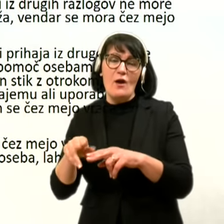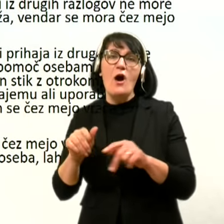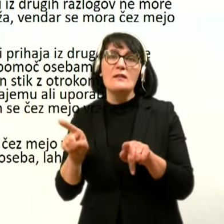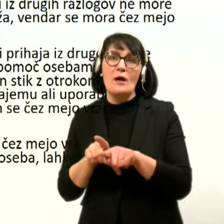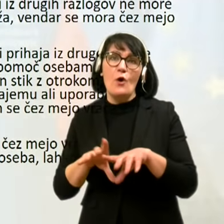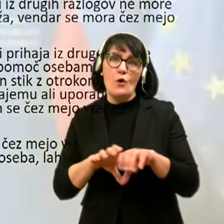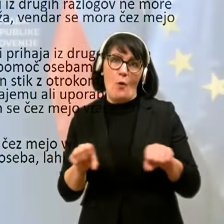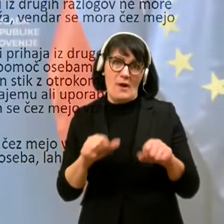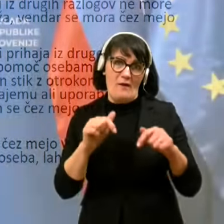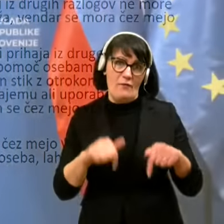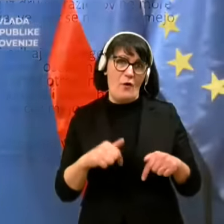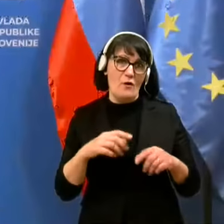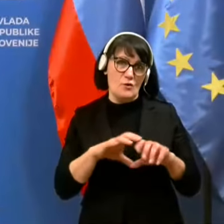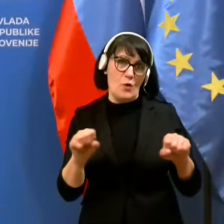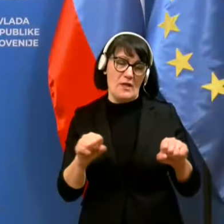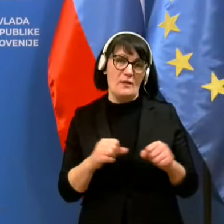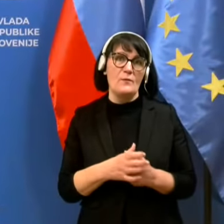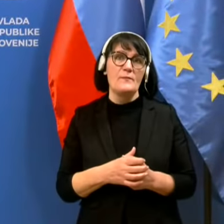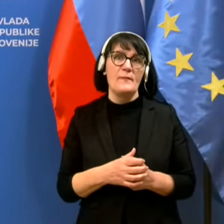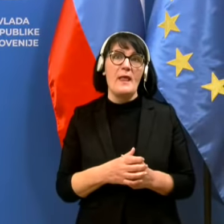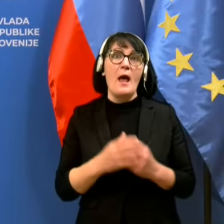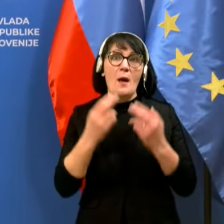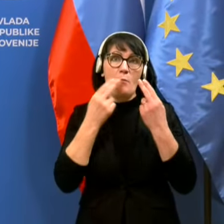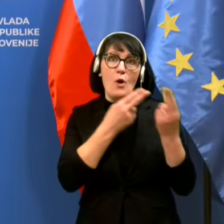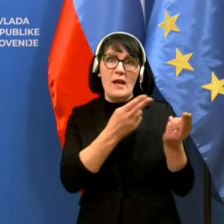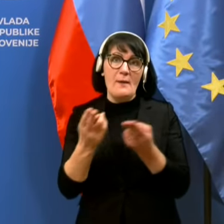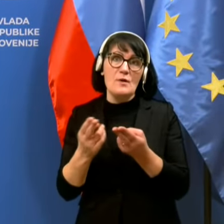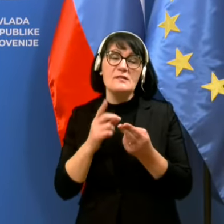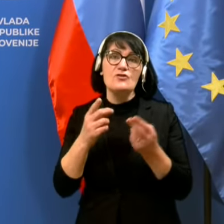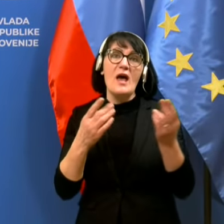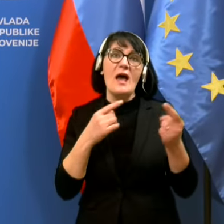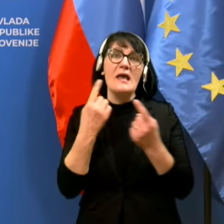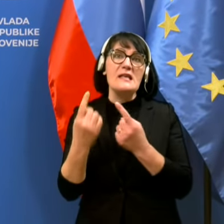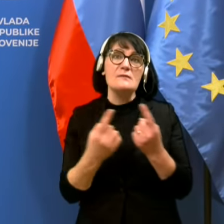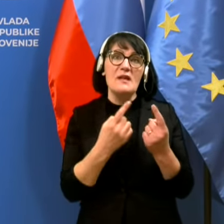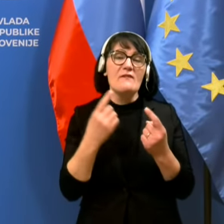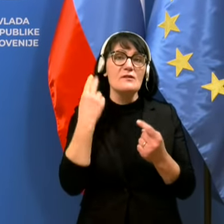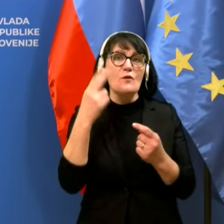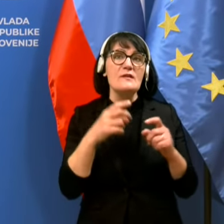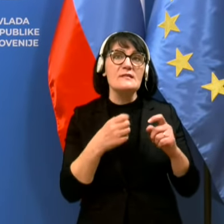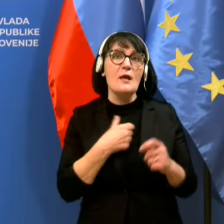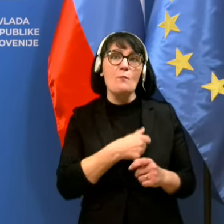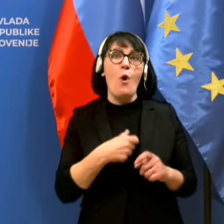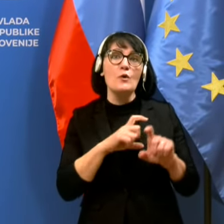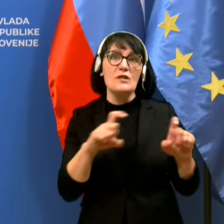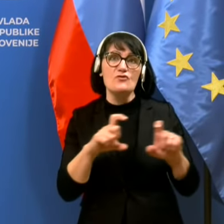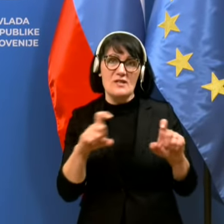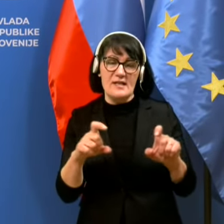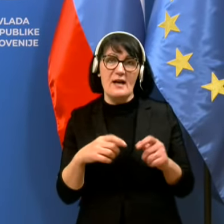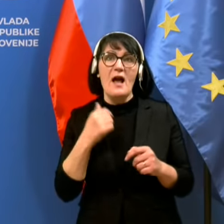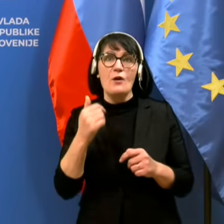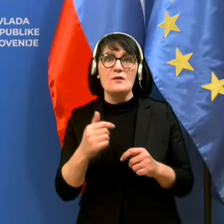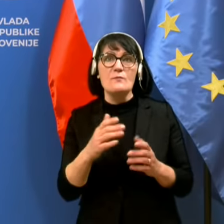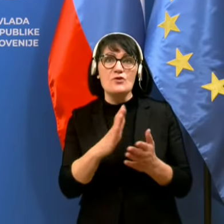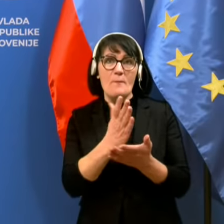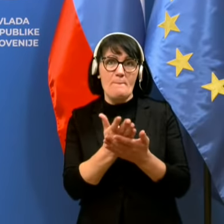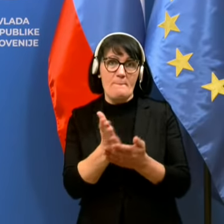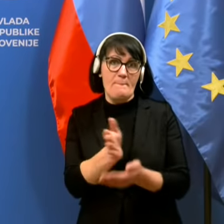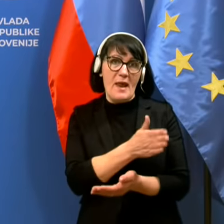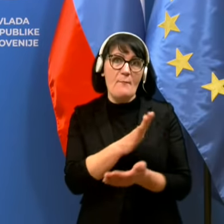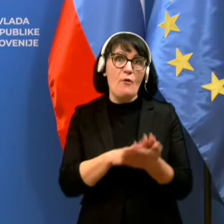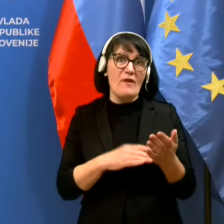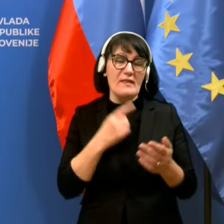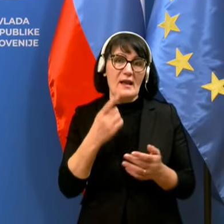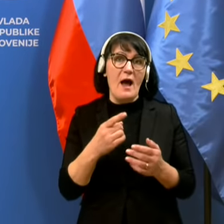opravljeni storitvi. Poglejmo si še razmere v slovenskih bolnišnicah. Kot sem že v vodoma povedala, bolnišnično skrbo